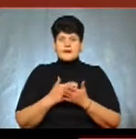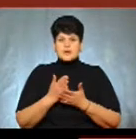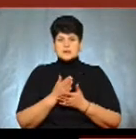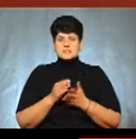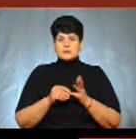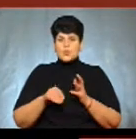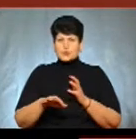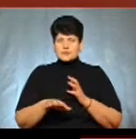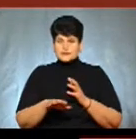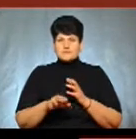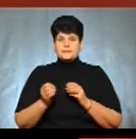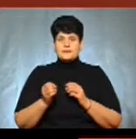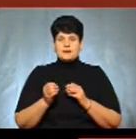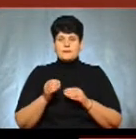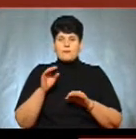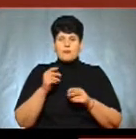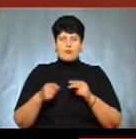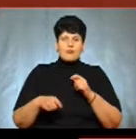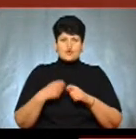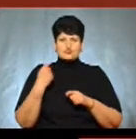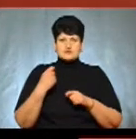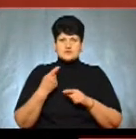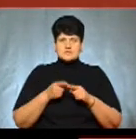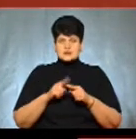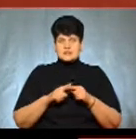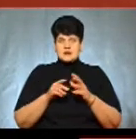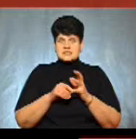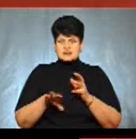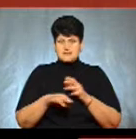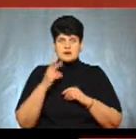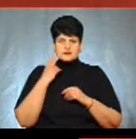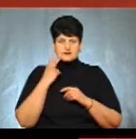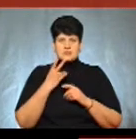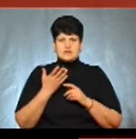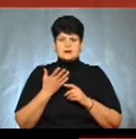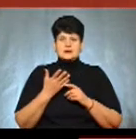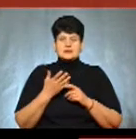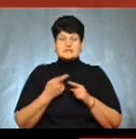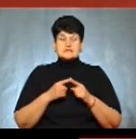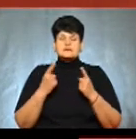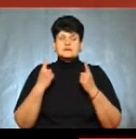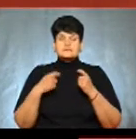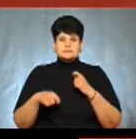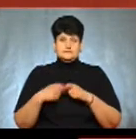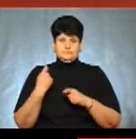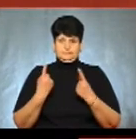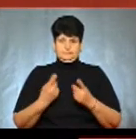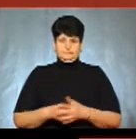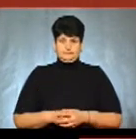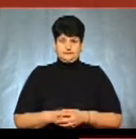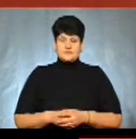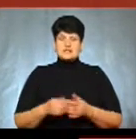ґрунтів, екологічний баланс порушиться назавжди, ґрунт вже не буде таким родючим. Тобто збитки неймовірно великі.